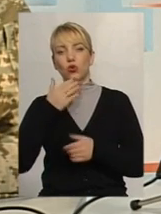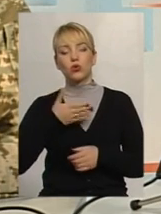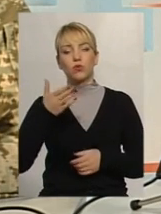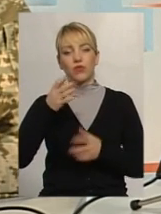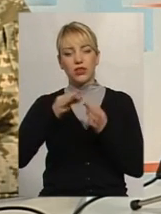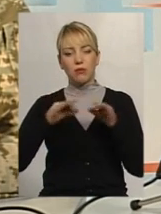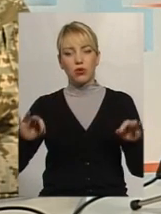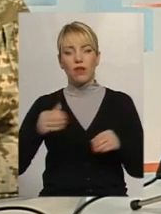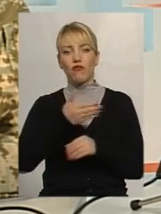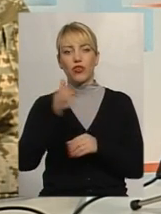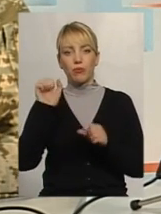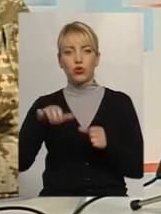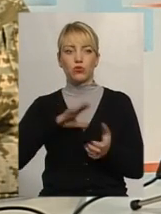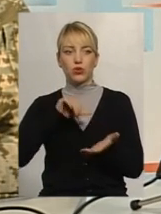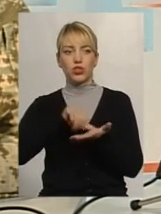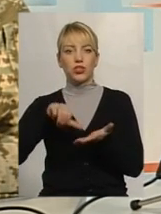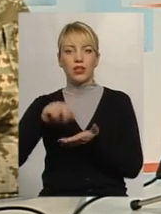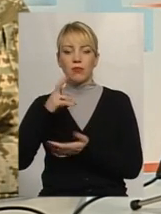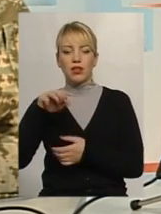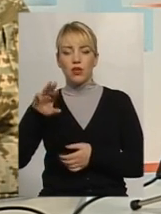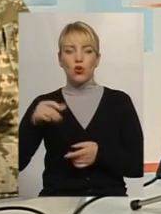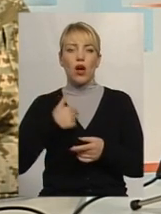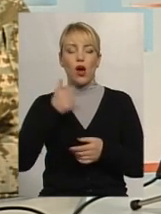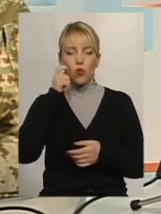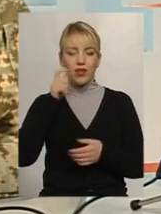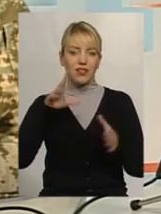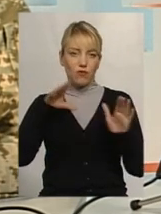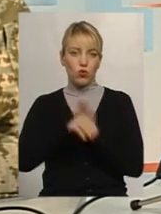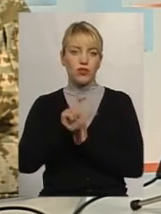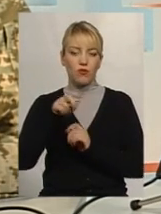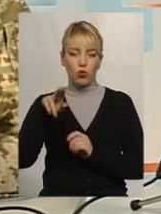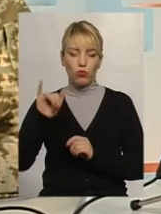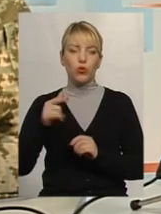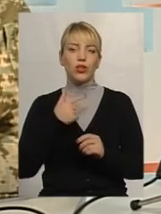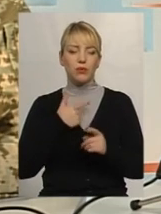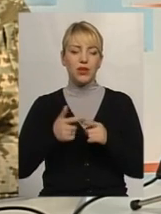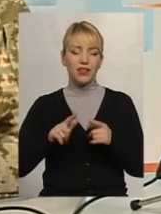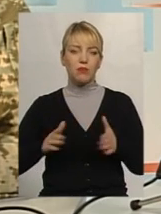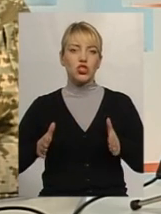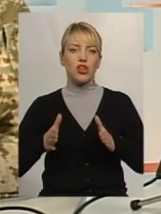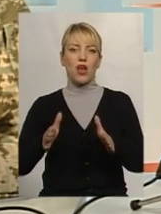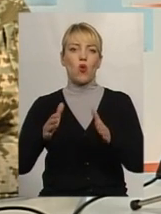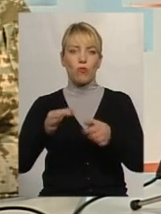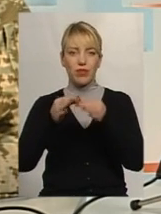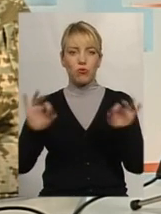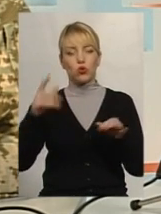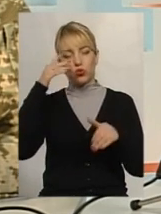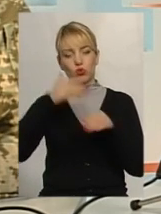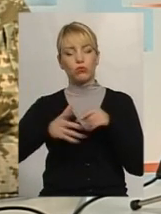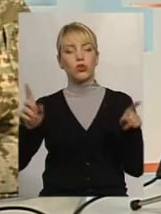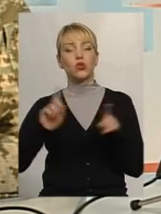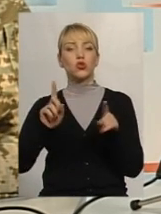вони можуть бути членами НАТО. Україна є європейською країною, ми йдемо шляхом демократії. Зрозуміло, там щось